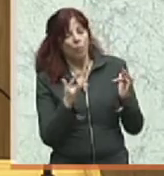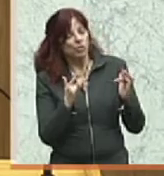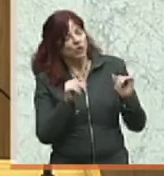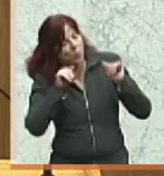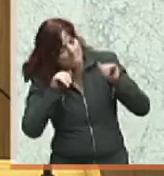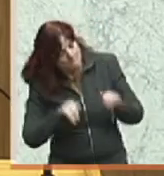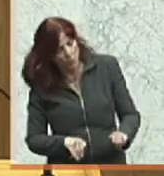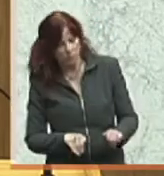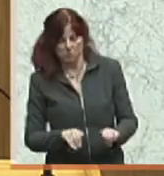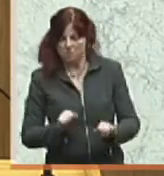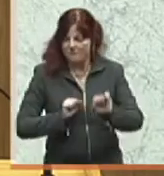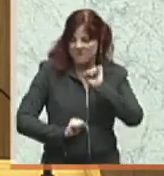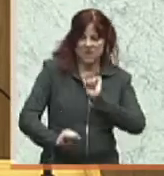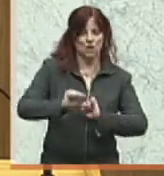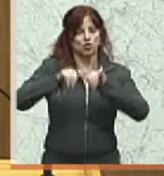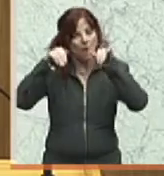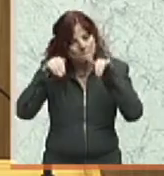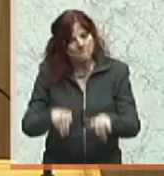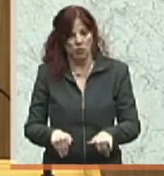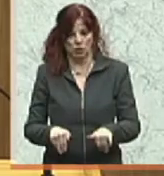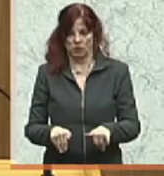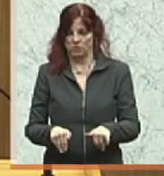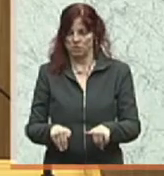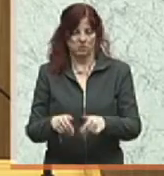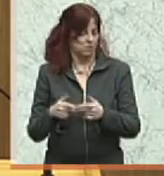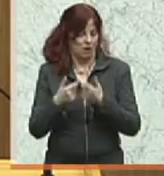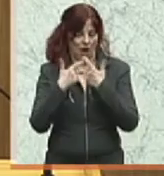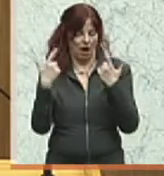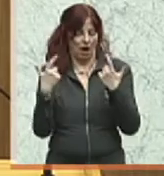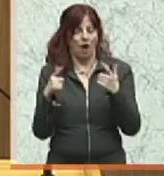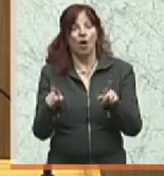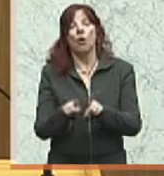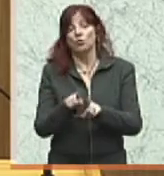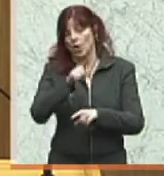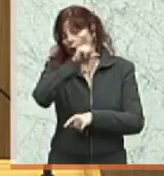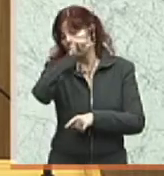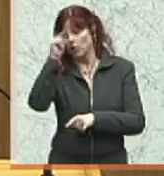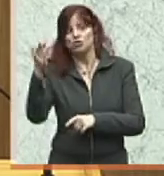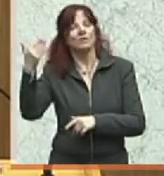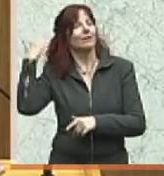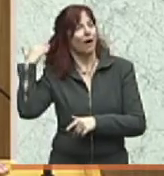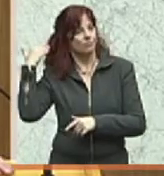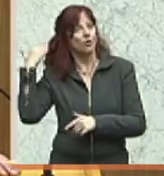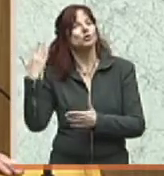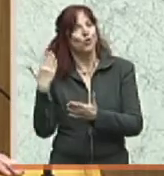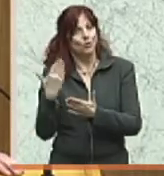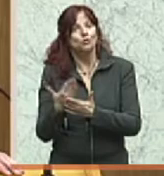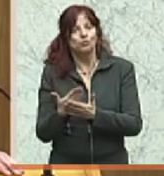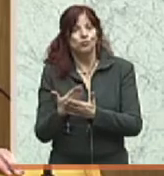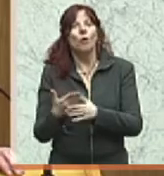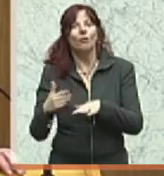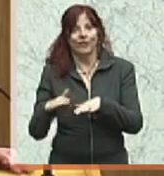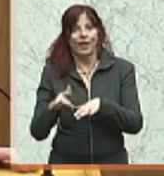Widerstand aufgedrängt hat und dass Menschen natürlich empfänglich waren für politische Rattenfängerei.